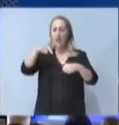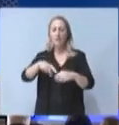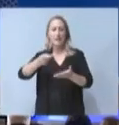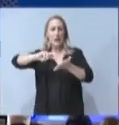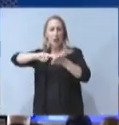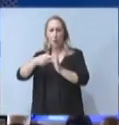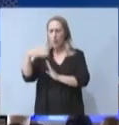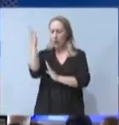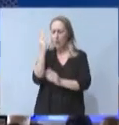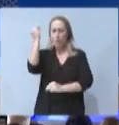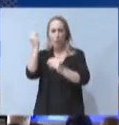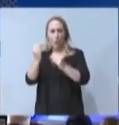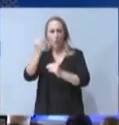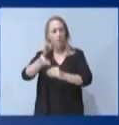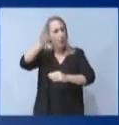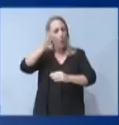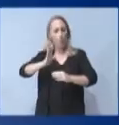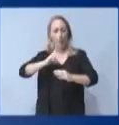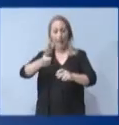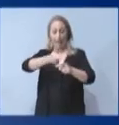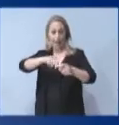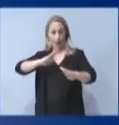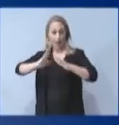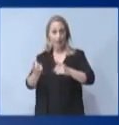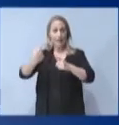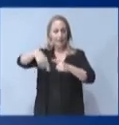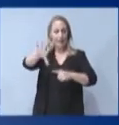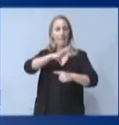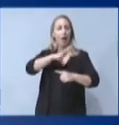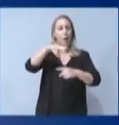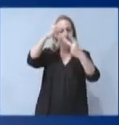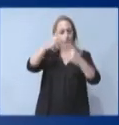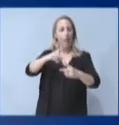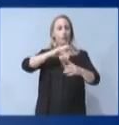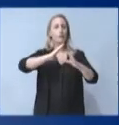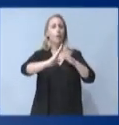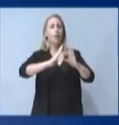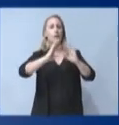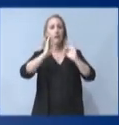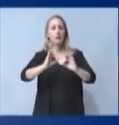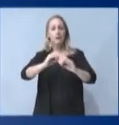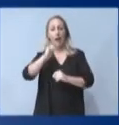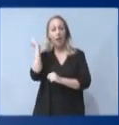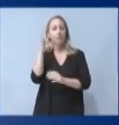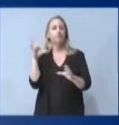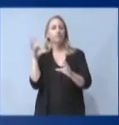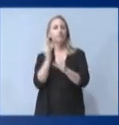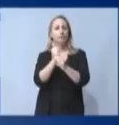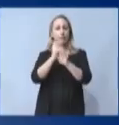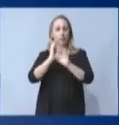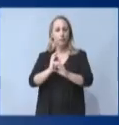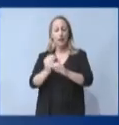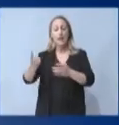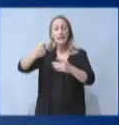τους πελάτες της. Είναι μια εθνική κατάκτηση, αλλά και ένας δρόμος που η ΔΕΗ ανοίγει